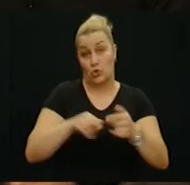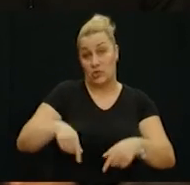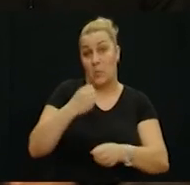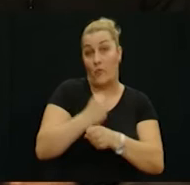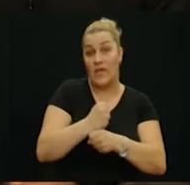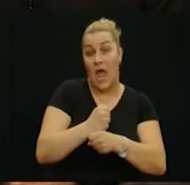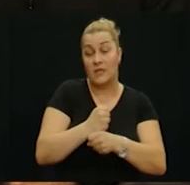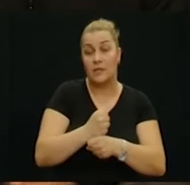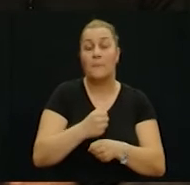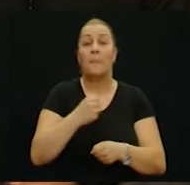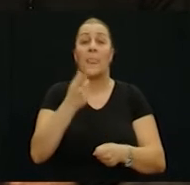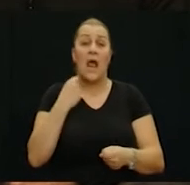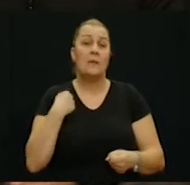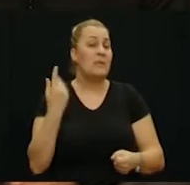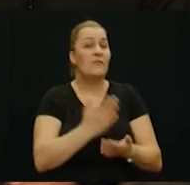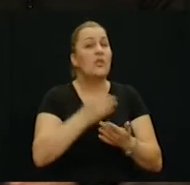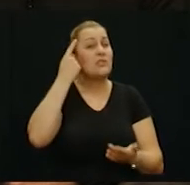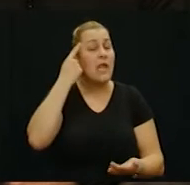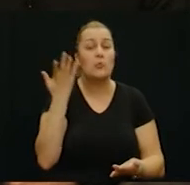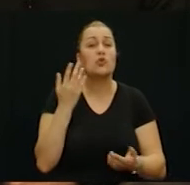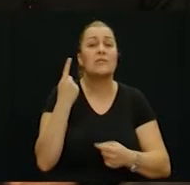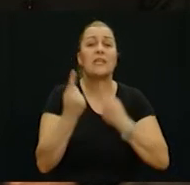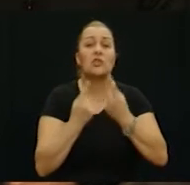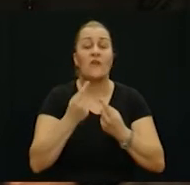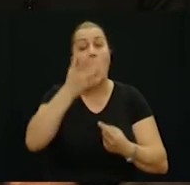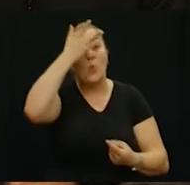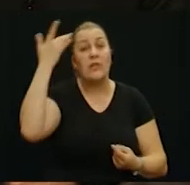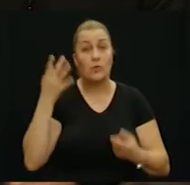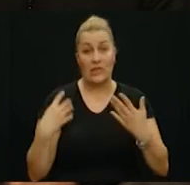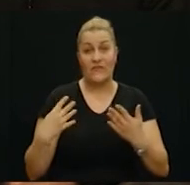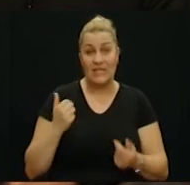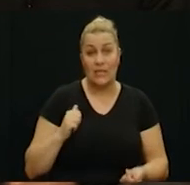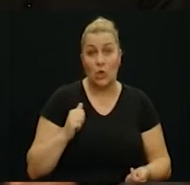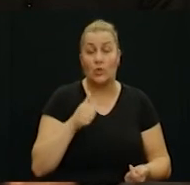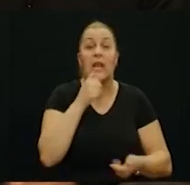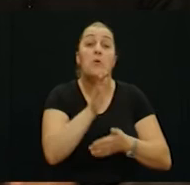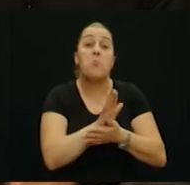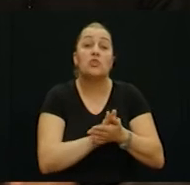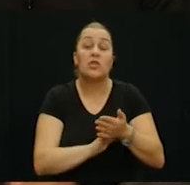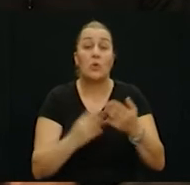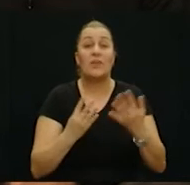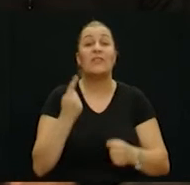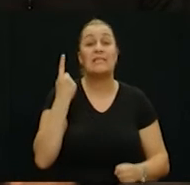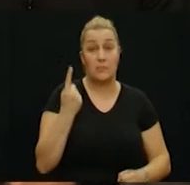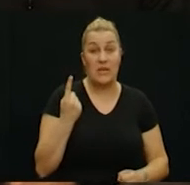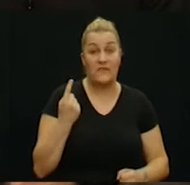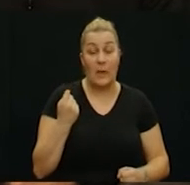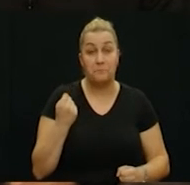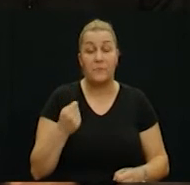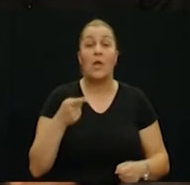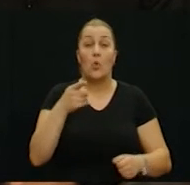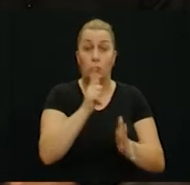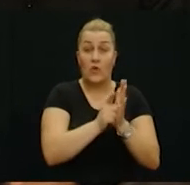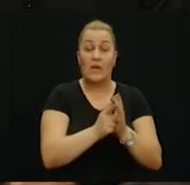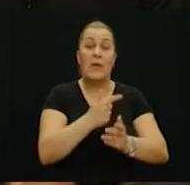na odjelu. Međutim, svi znamo što se već događalo u ljetu 90. godine i početkom 91. godine. Tada